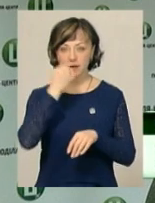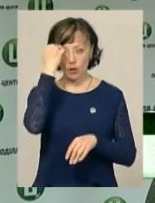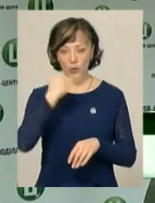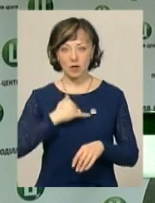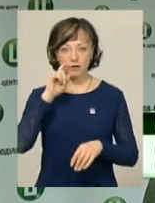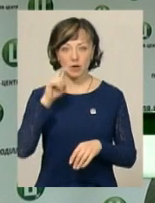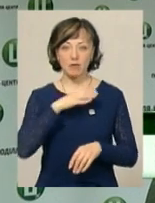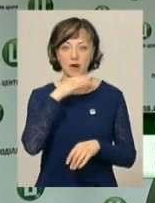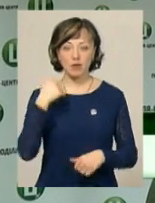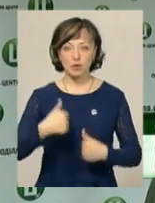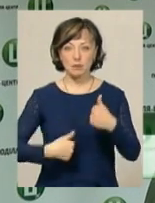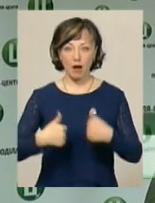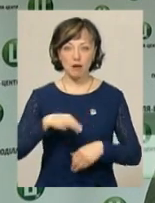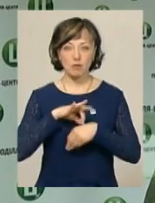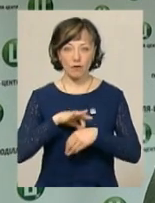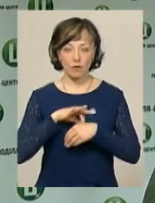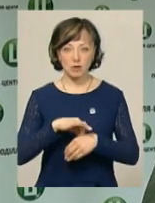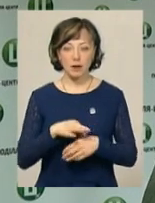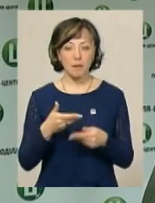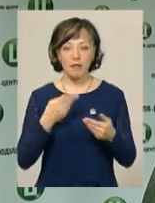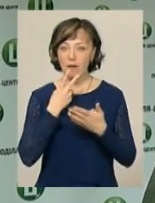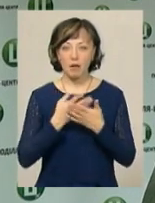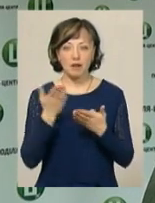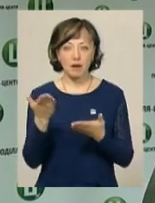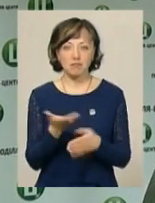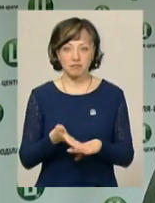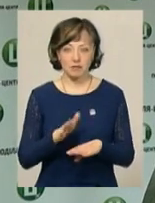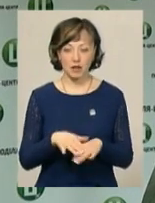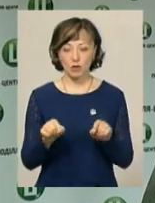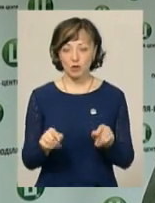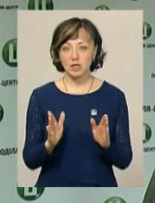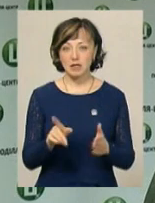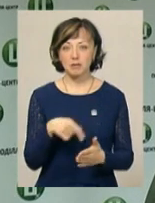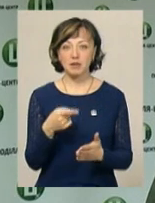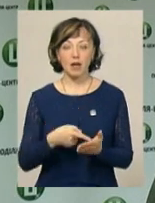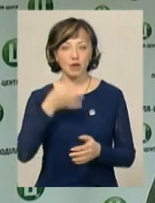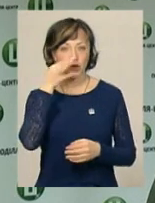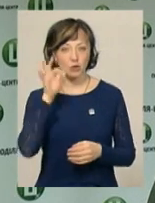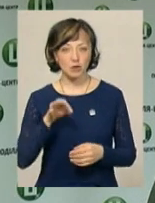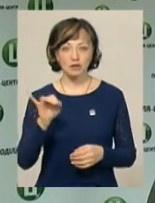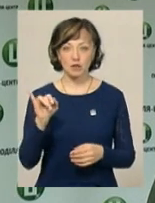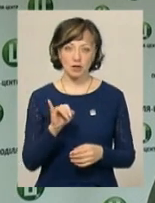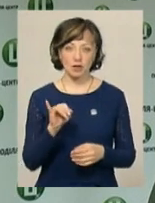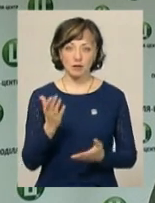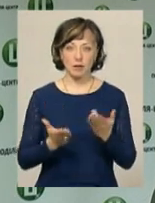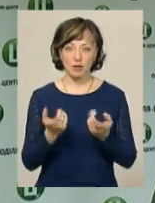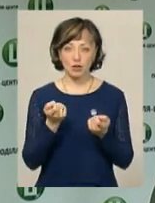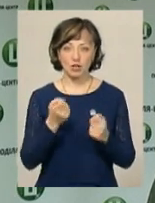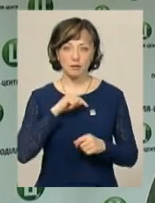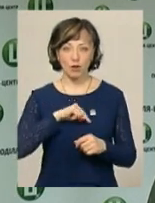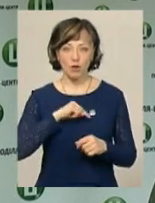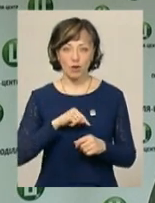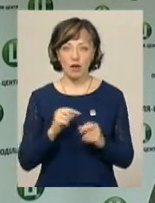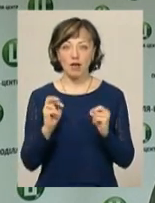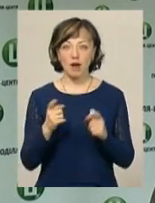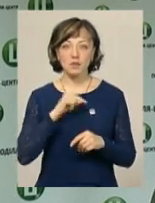в Україні приходить багато змагань, ми не побачили там якихось складностей. Тут же тільки питання досвіду і, мабуть, трішки психології,